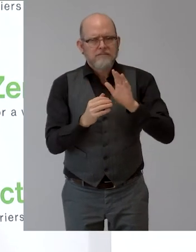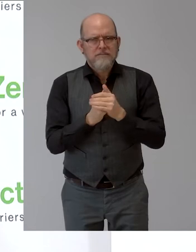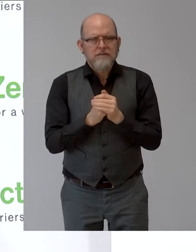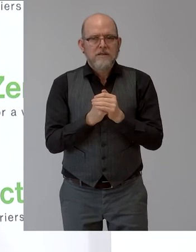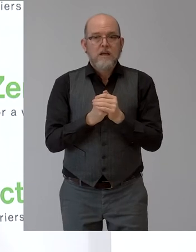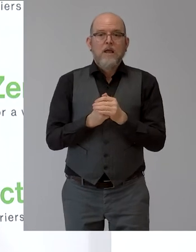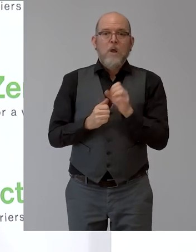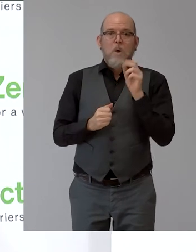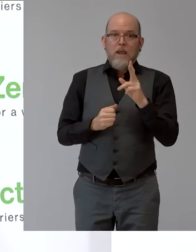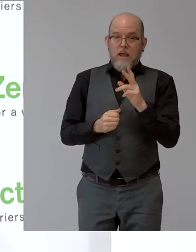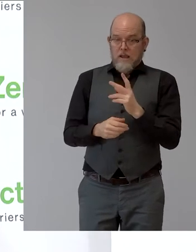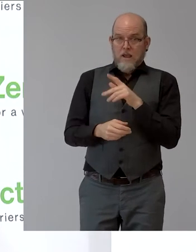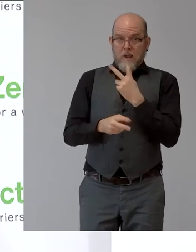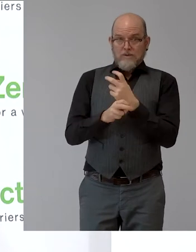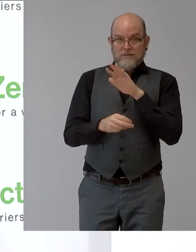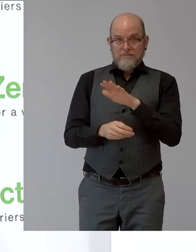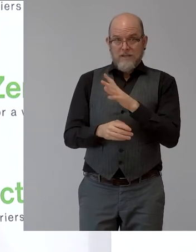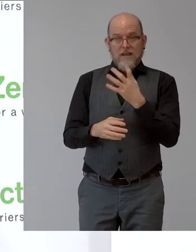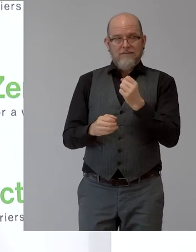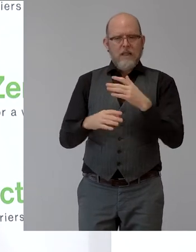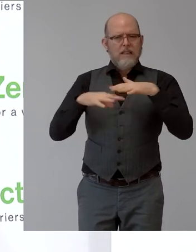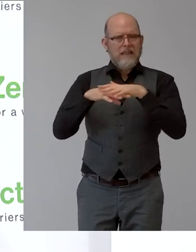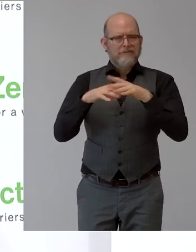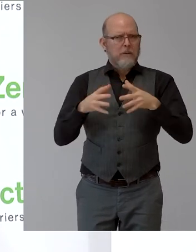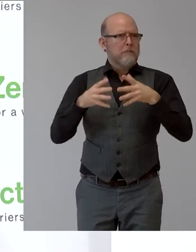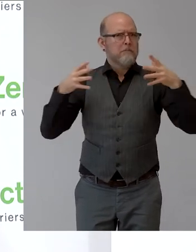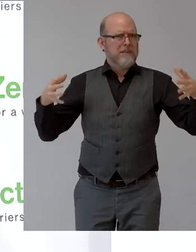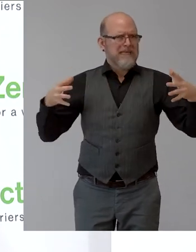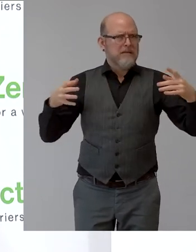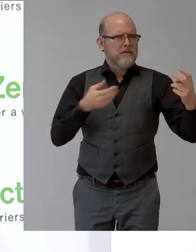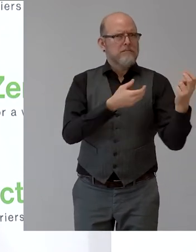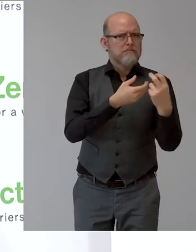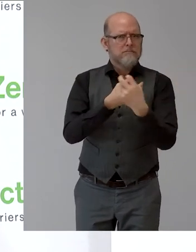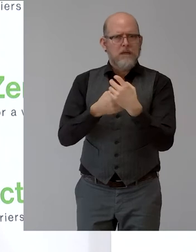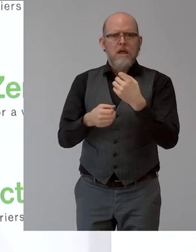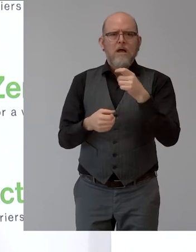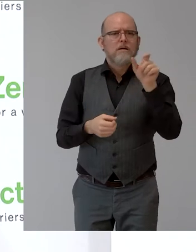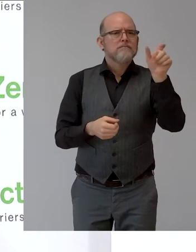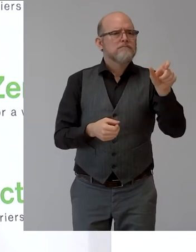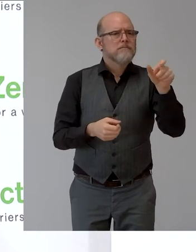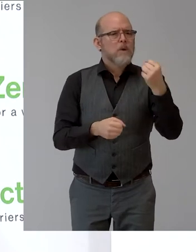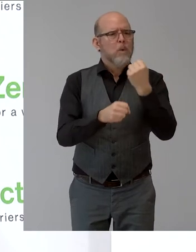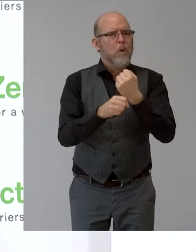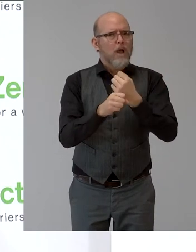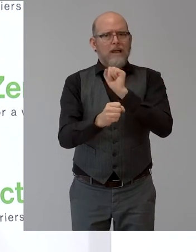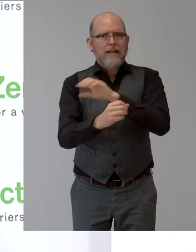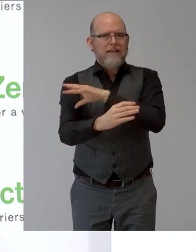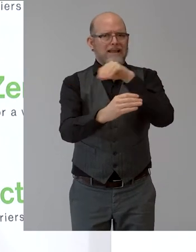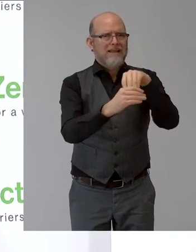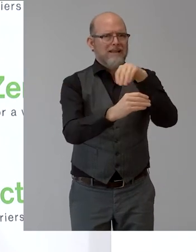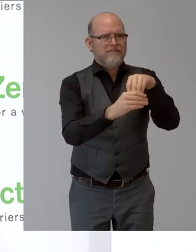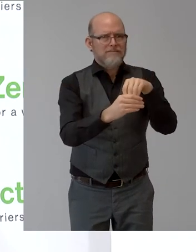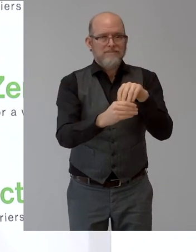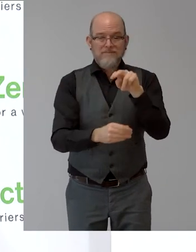Unterstützungsnetzwerk zur beruflichen Teilhabe von Menschen mit Behinderungen. Es gibt das NEBA, Netzwerkberufliche Assistenz,